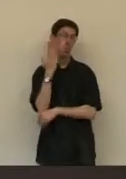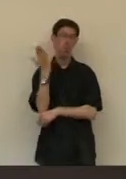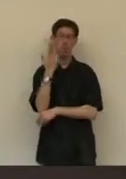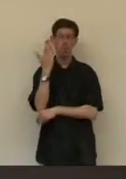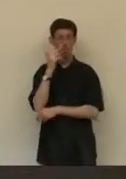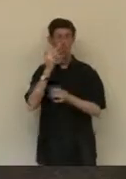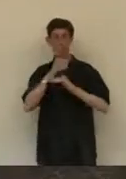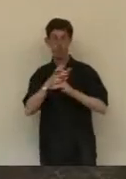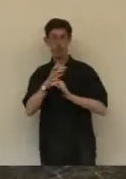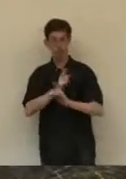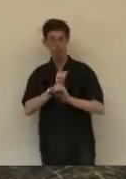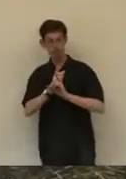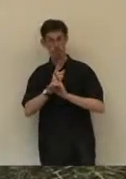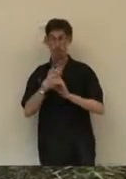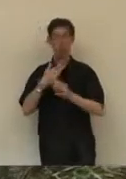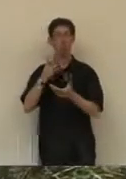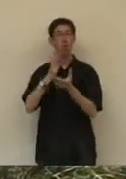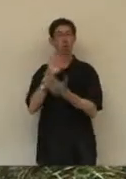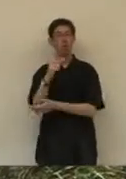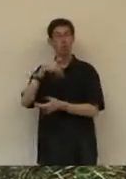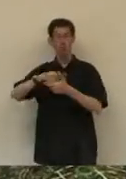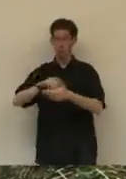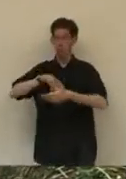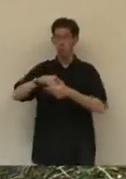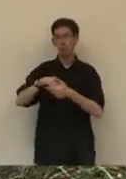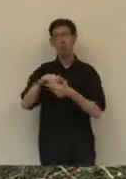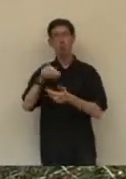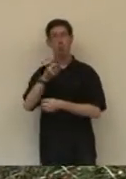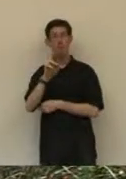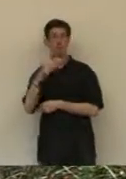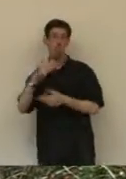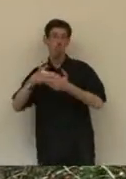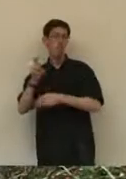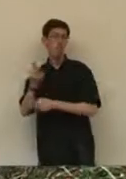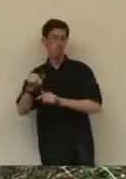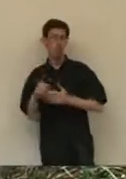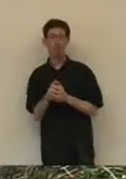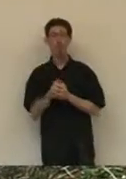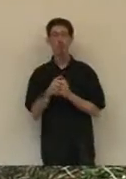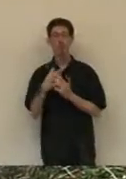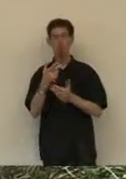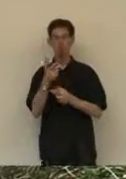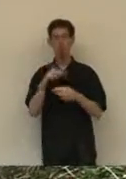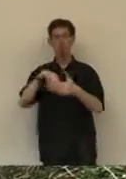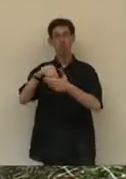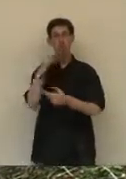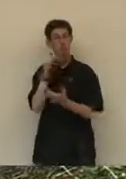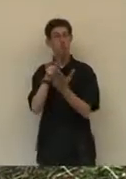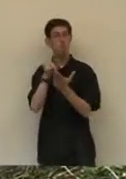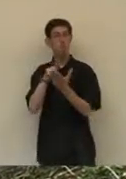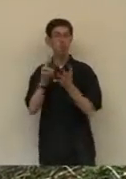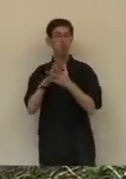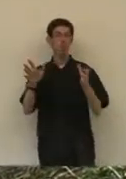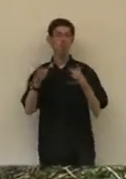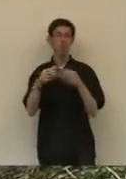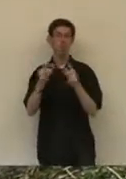un grand trompettiste et qui m'a présenté dans sa classe en banlieue à Réveille-Valmaison, avant de me présenter au conservatoire national supérieur de musique de